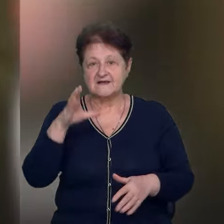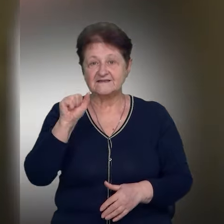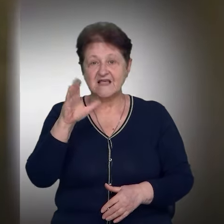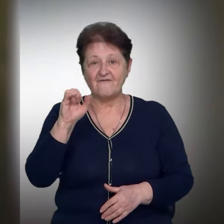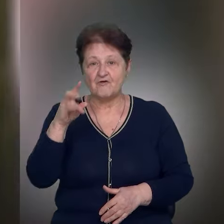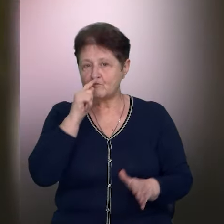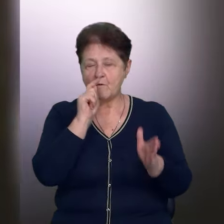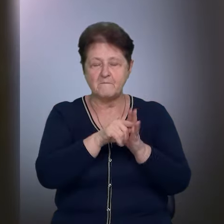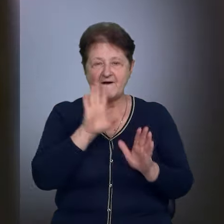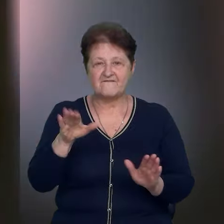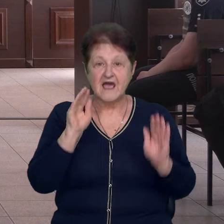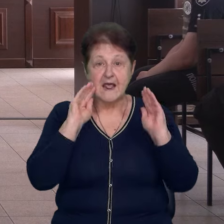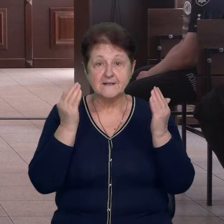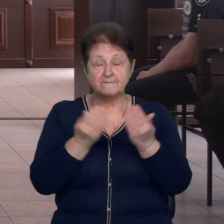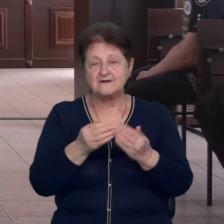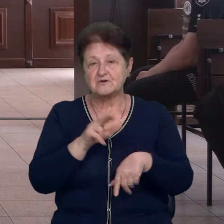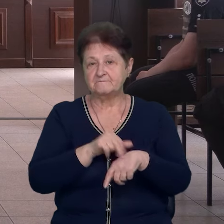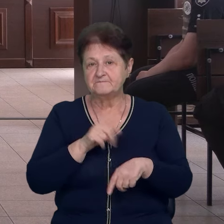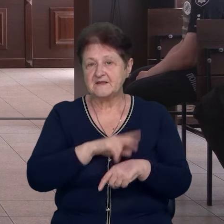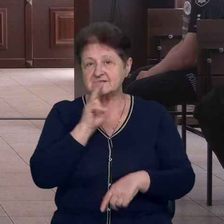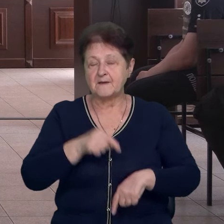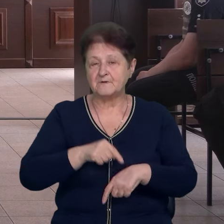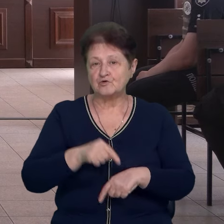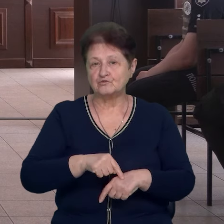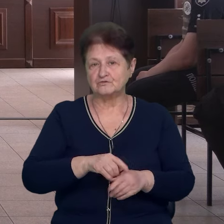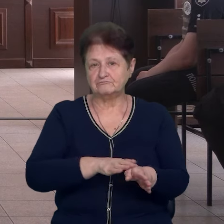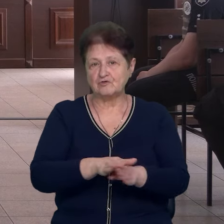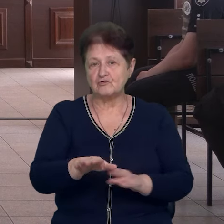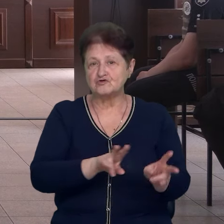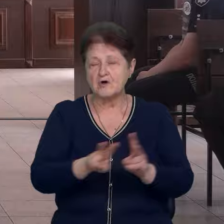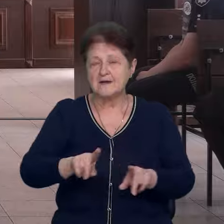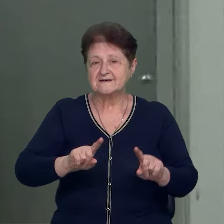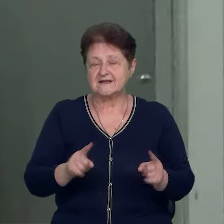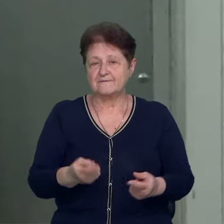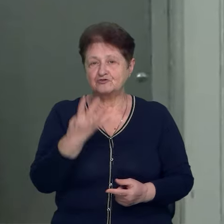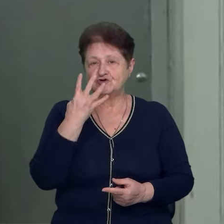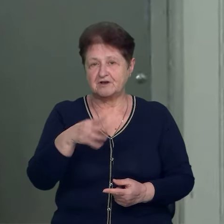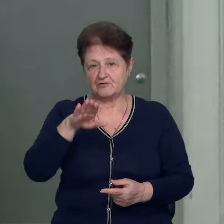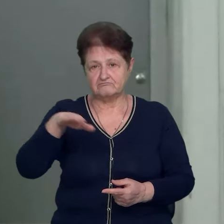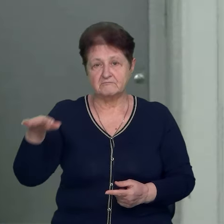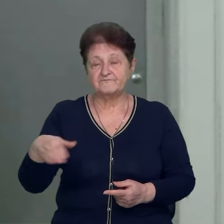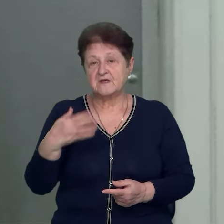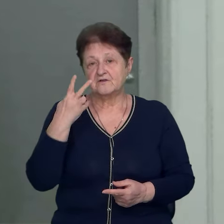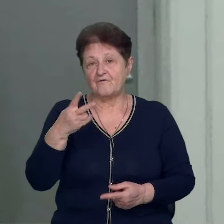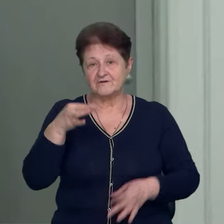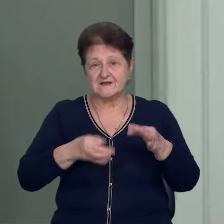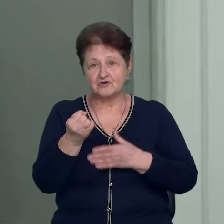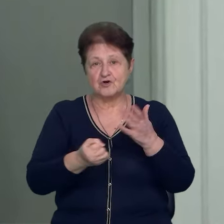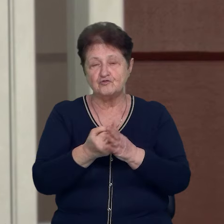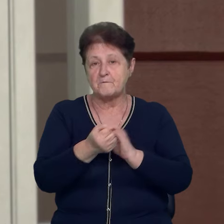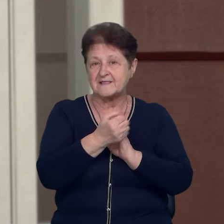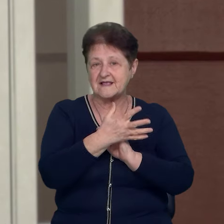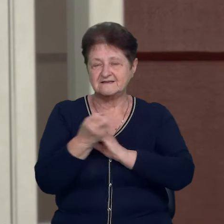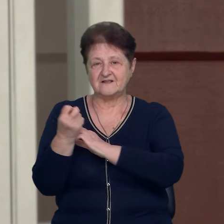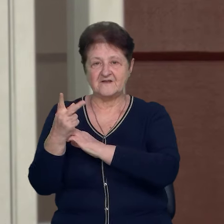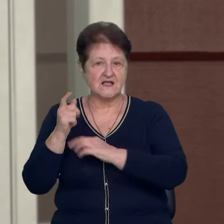потрапив у реанімацію. Правоохоронці за підозрою в скоєні злочину затримали чотирьох підлітків, двох із них засудили до 15